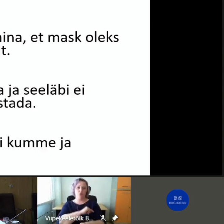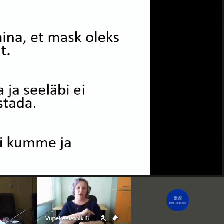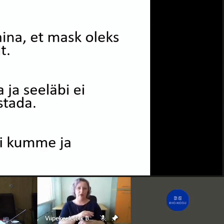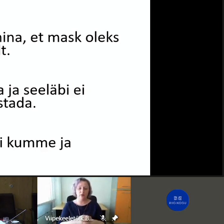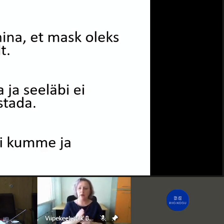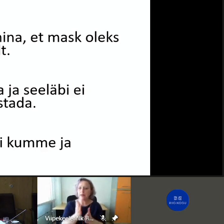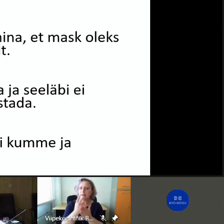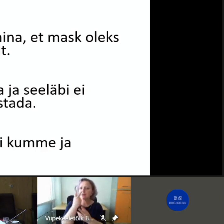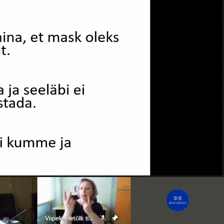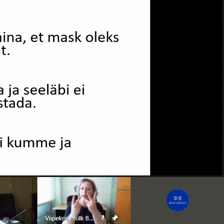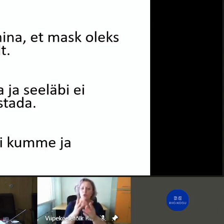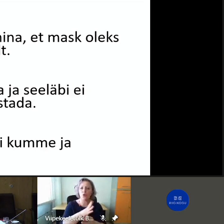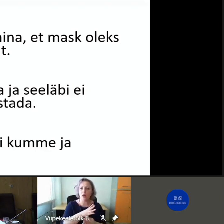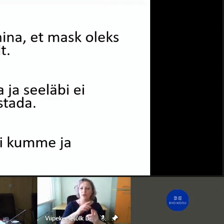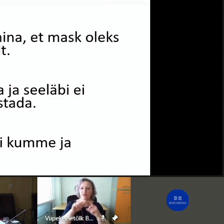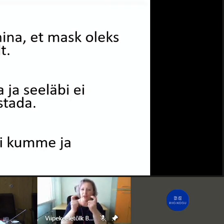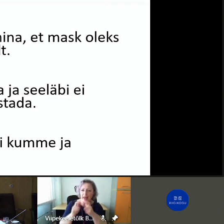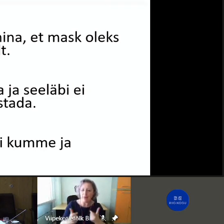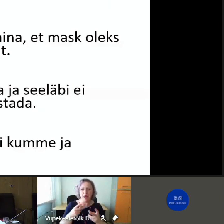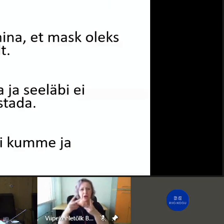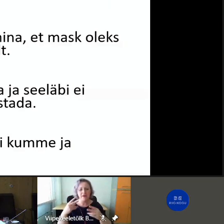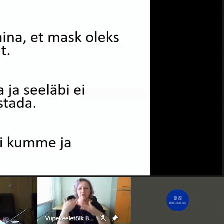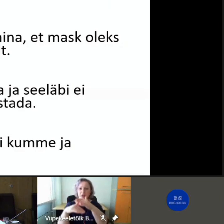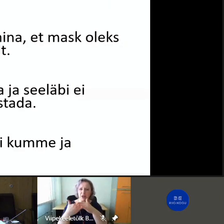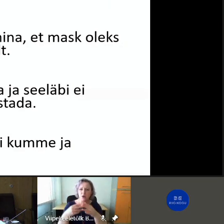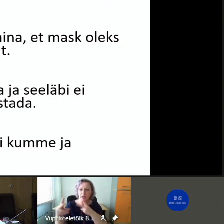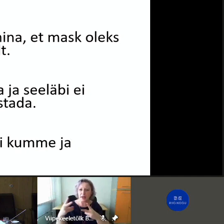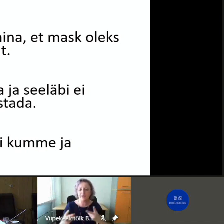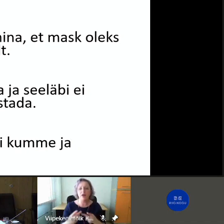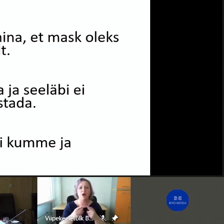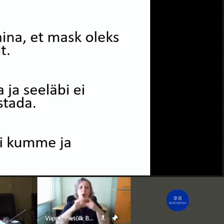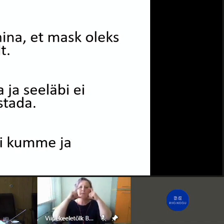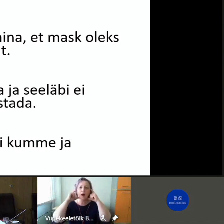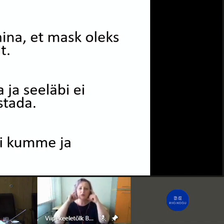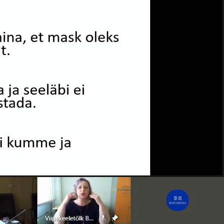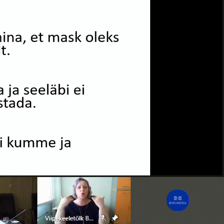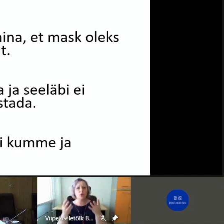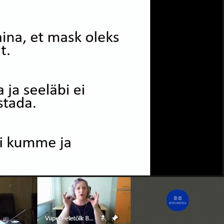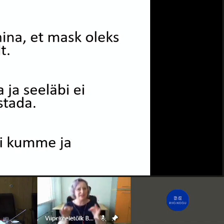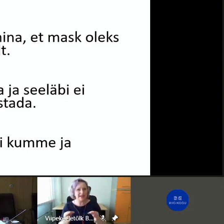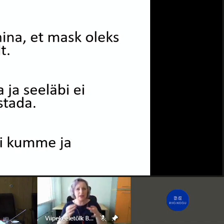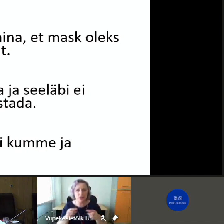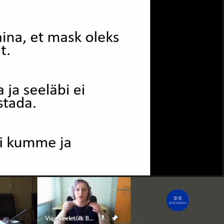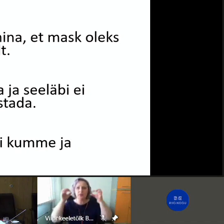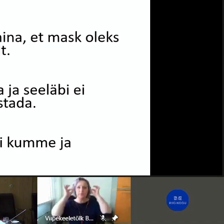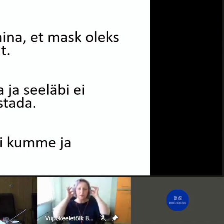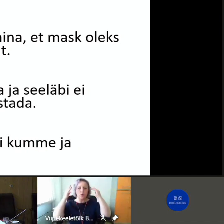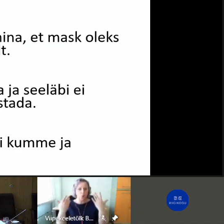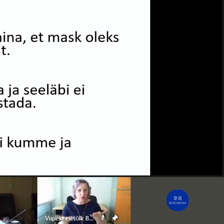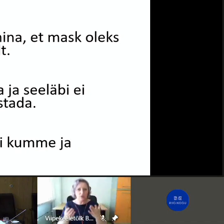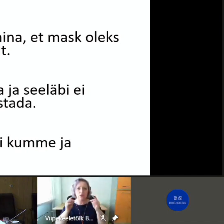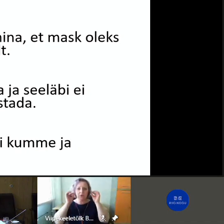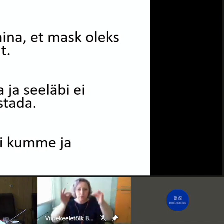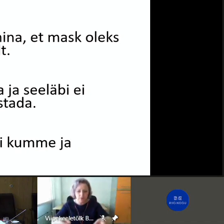näinud kõik mitmeid filme ja videoid, kuidas maski õigesti ette panna kanda ja siis